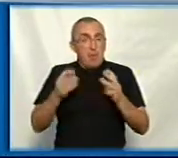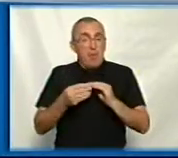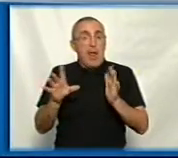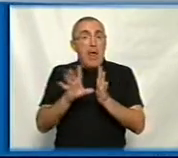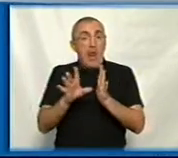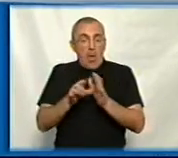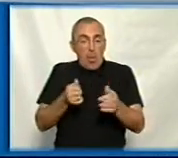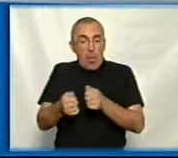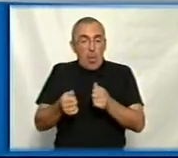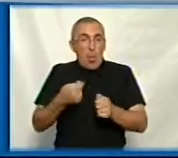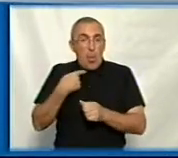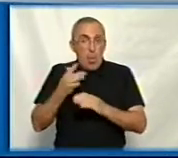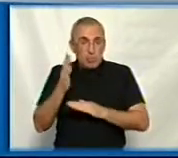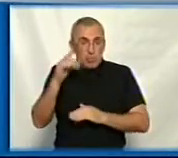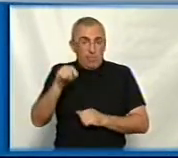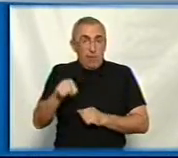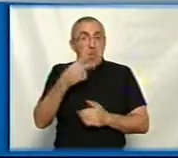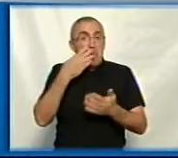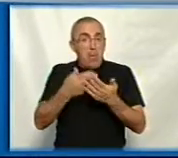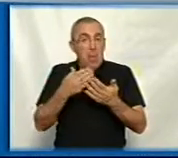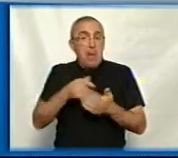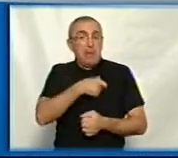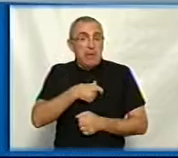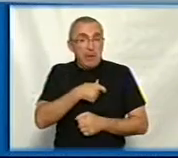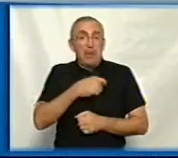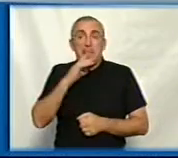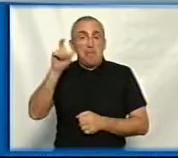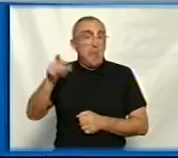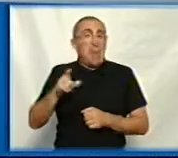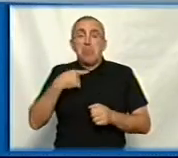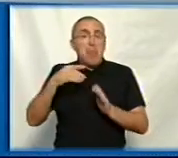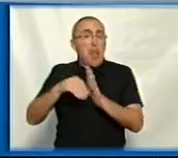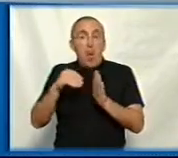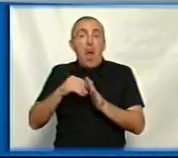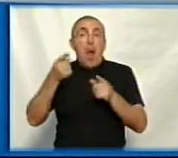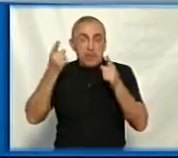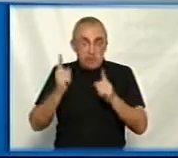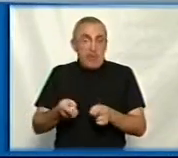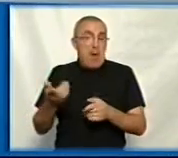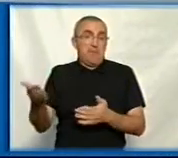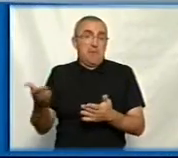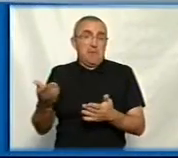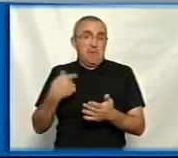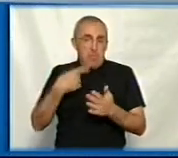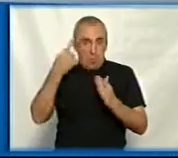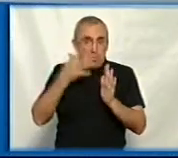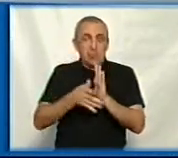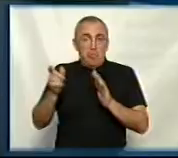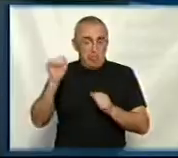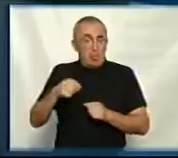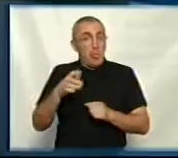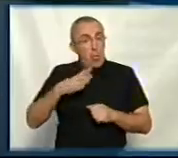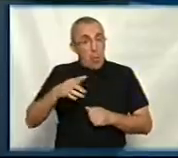голосування, результати електронного голосування показують, що депутатка Анша Мардіна не голосувала. Насправді, ну, от, я так розумію, що можна було